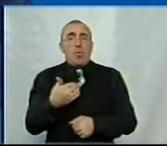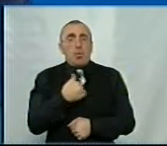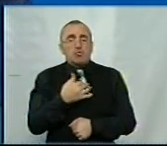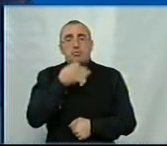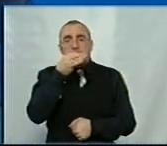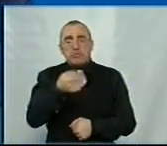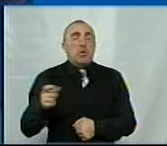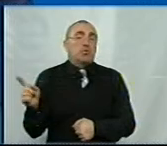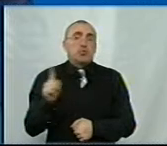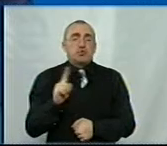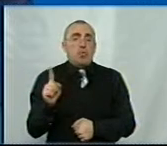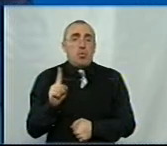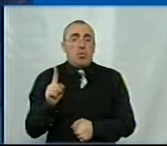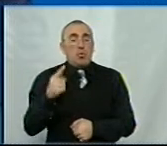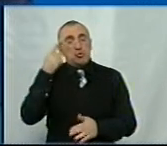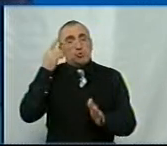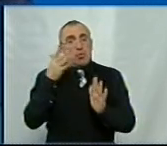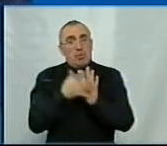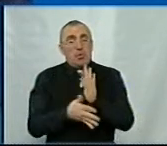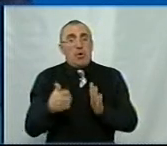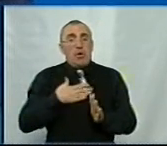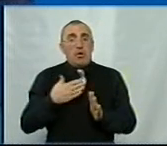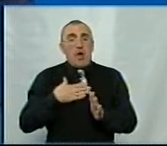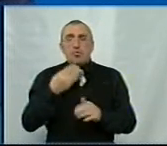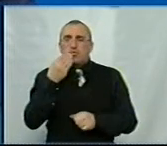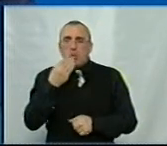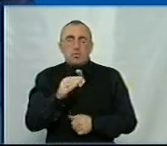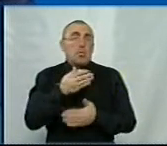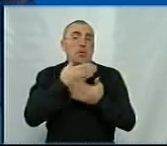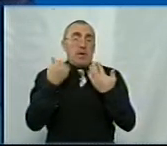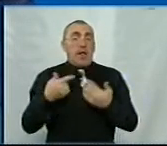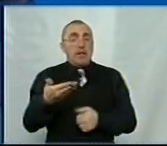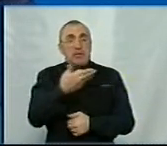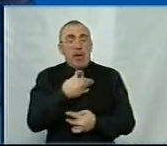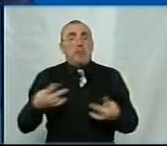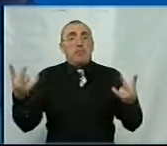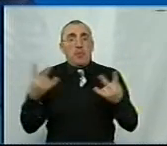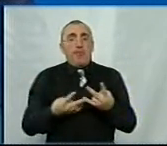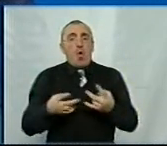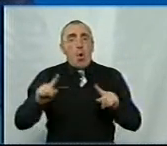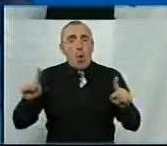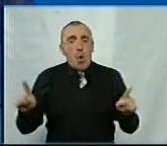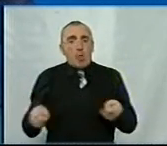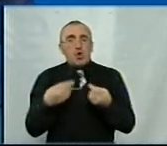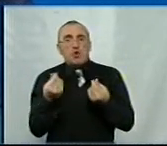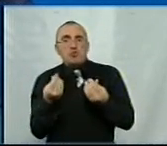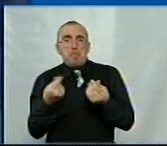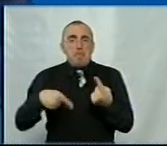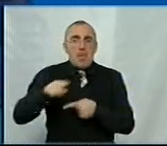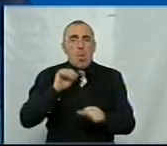сказати, що, зрозуміло, меж досконалості немає, але нам треба організувати менеджмент,